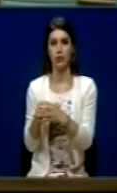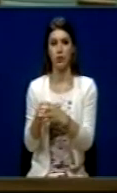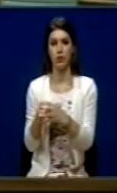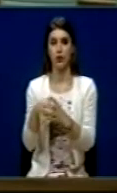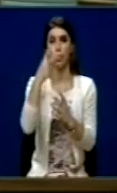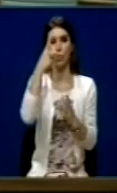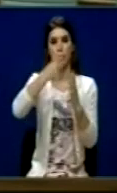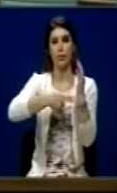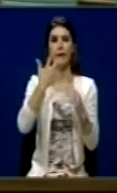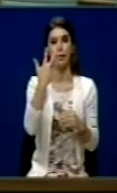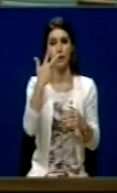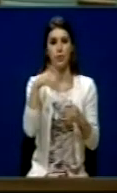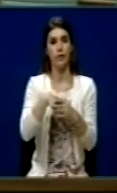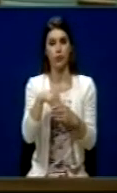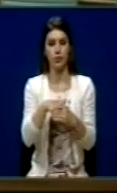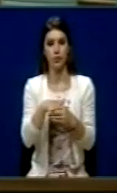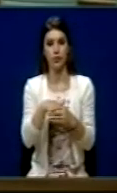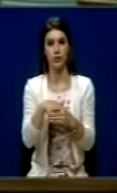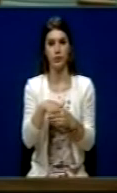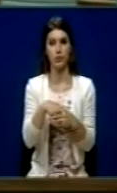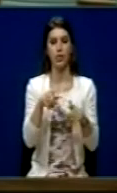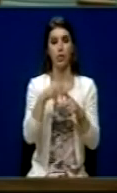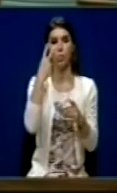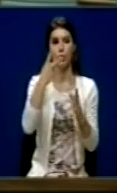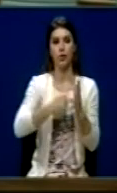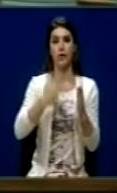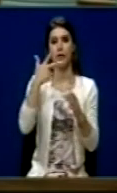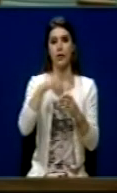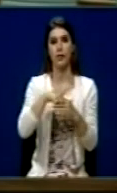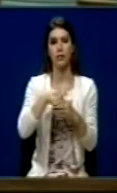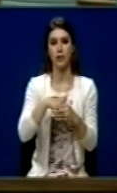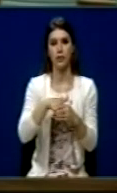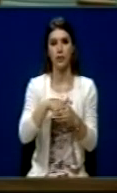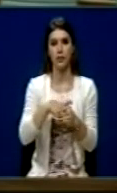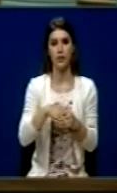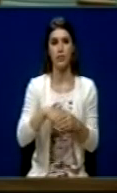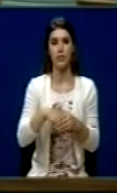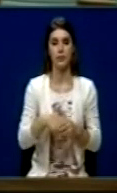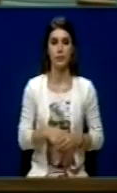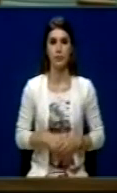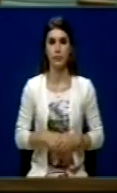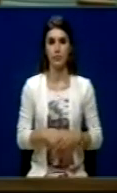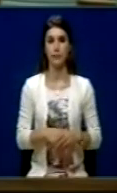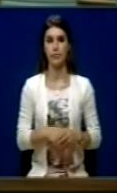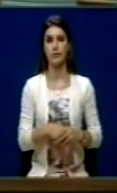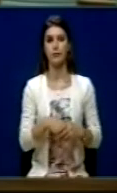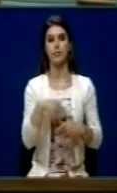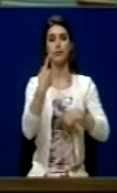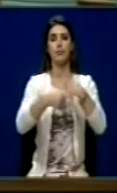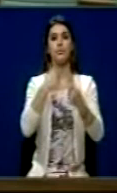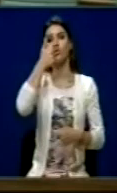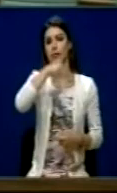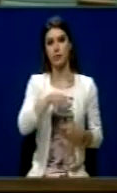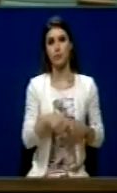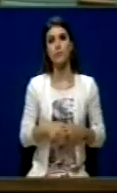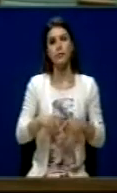2 tretat e gjithë deputetve të këvendit dhe 2 tretat e deputetve me vendet të rezervuara, për jo. Dhe pastaj që falë mund të në ndohë me e vejtu,